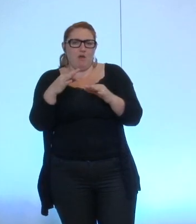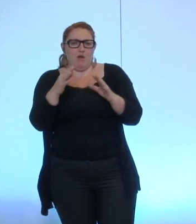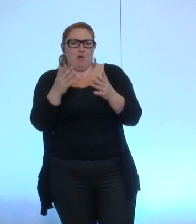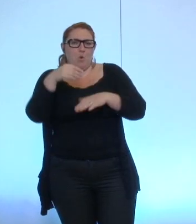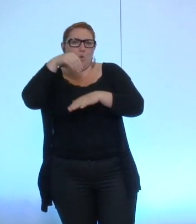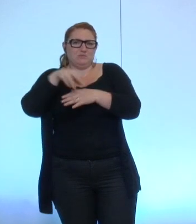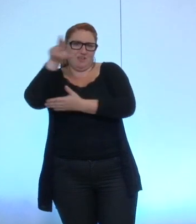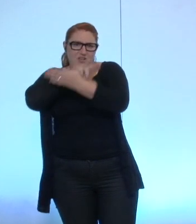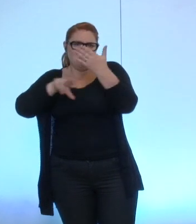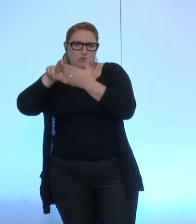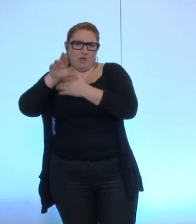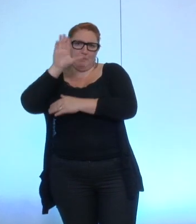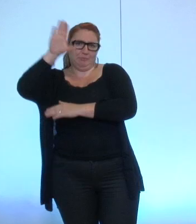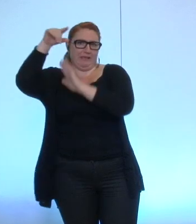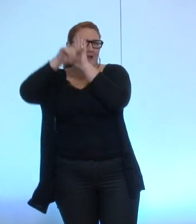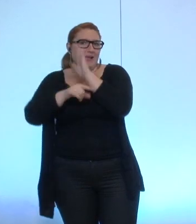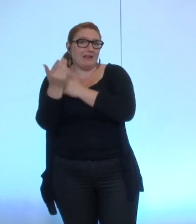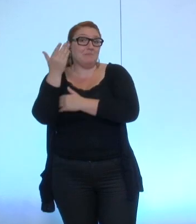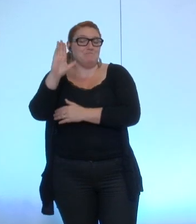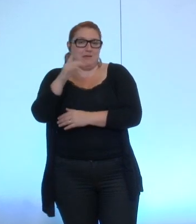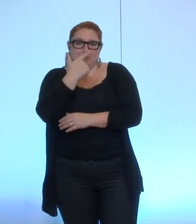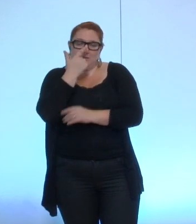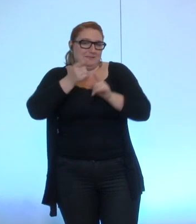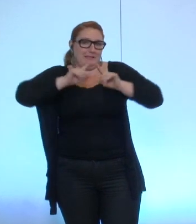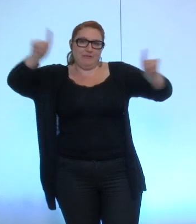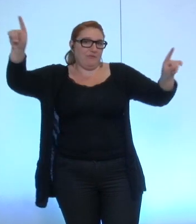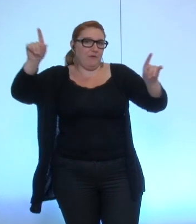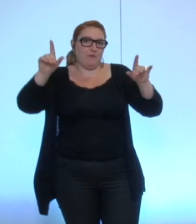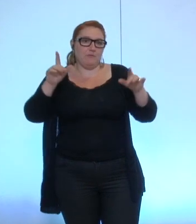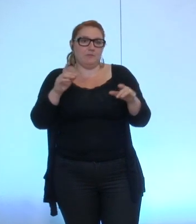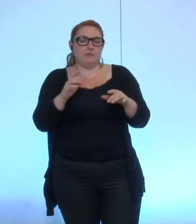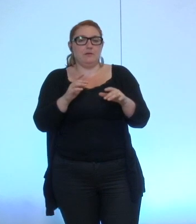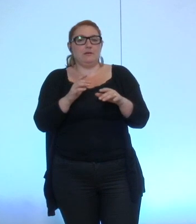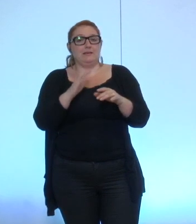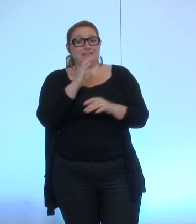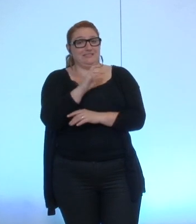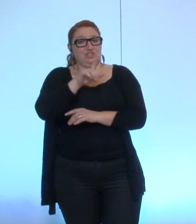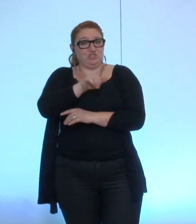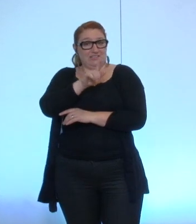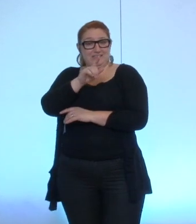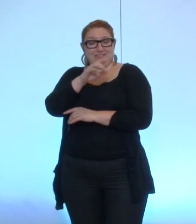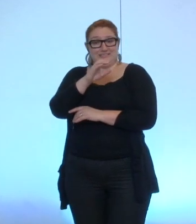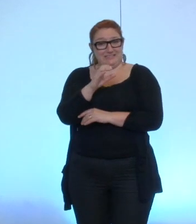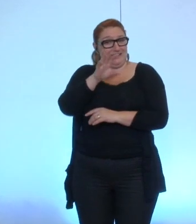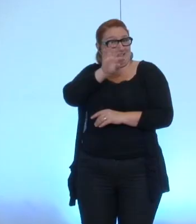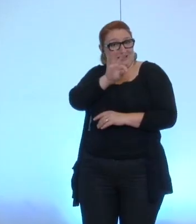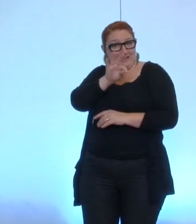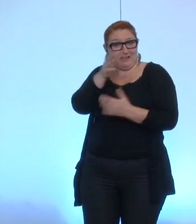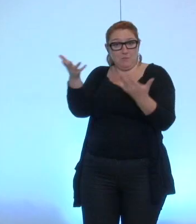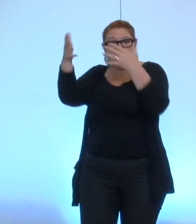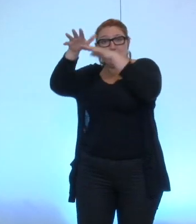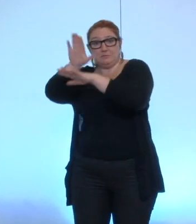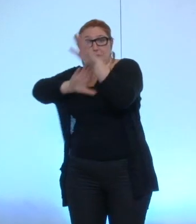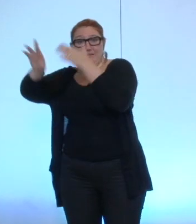régional mais a priori il y une différence dans le CGTT entre l'assemblée de la région